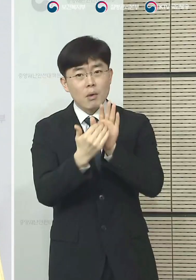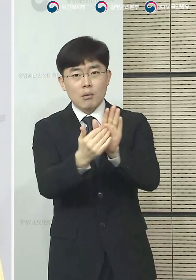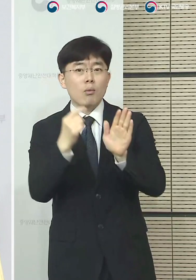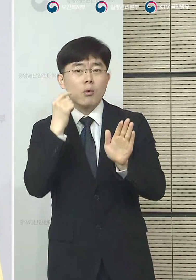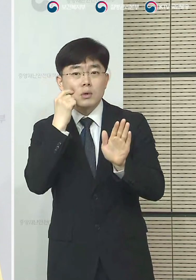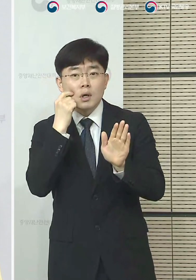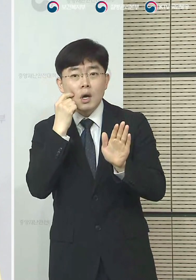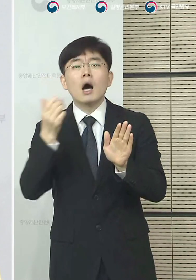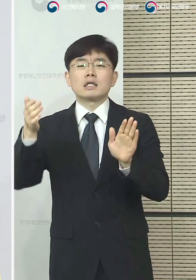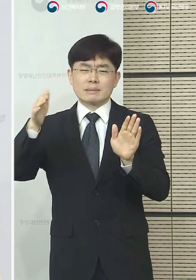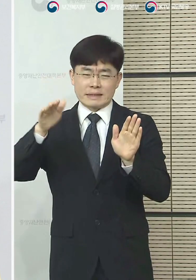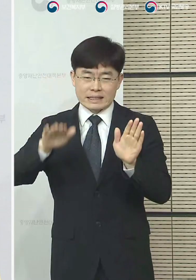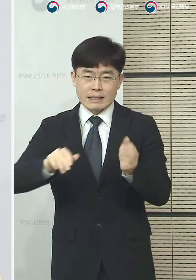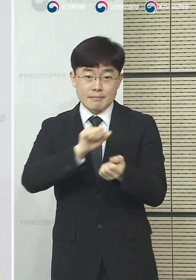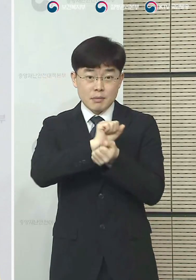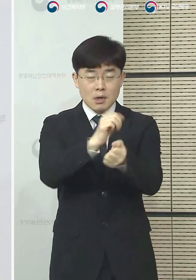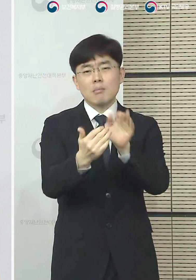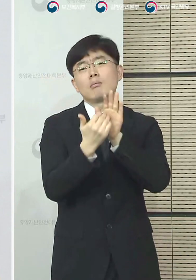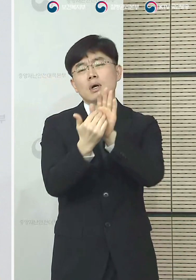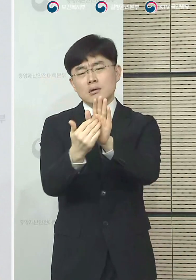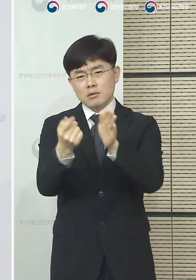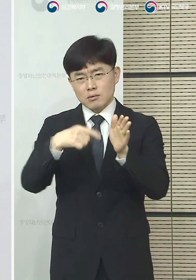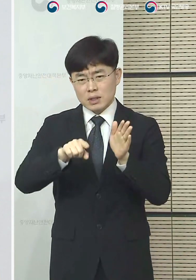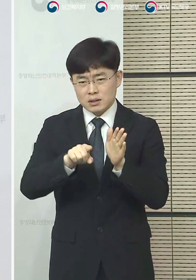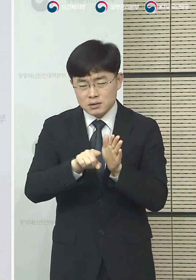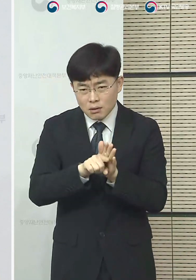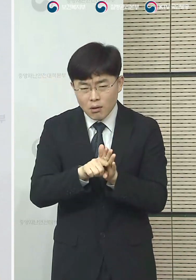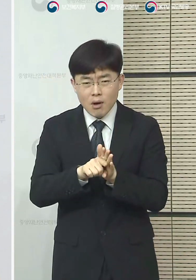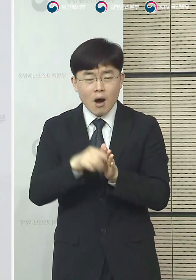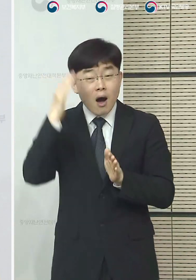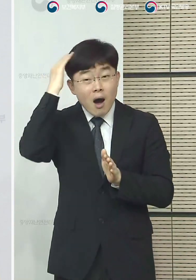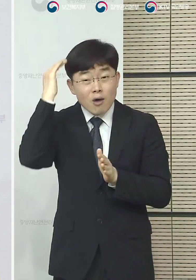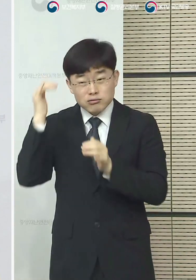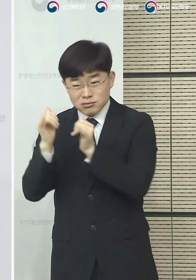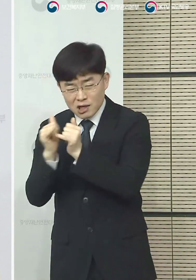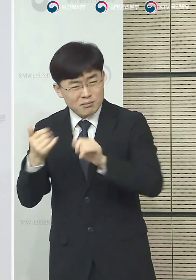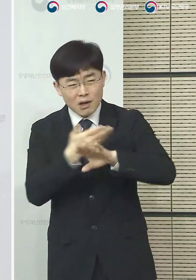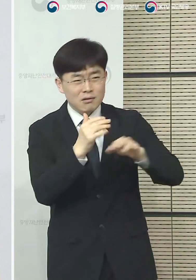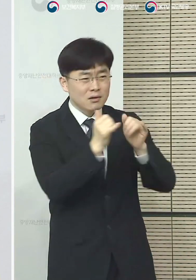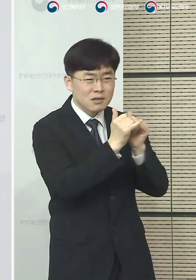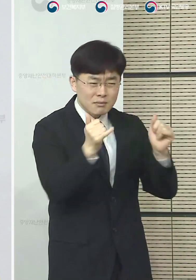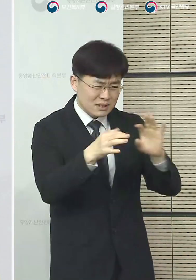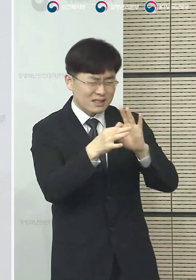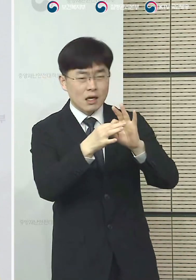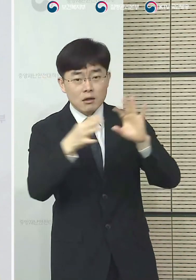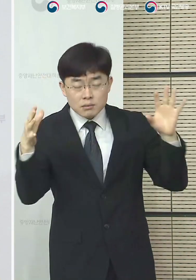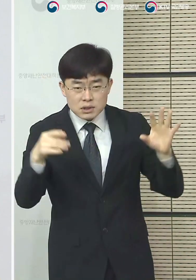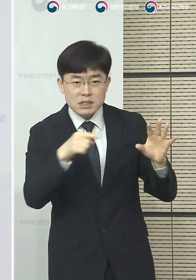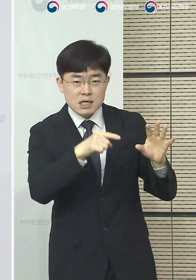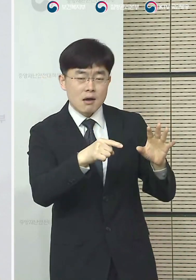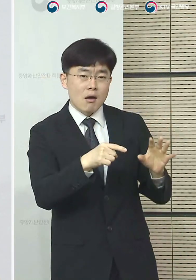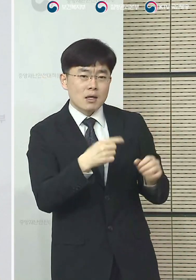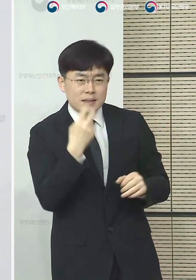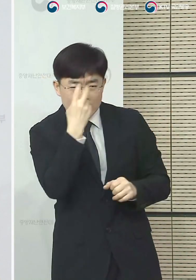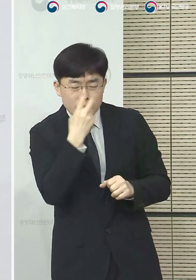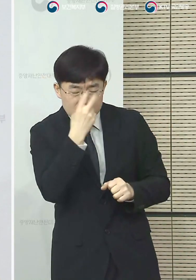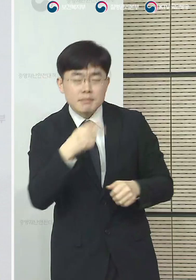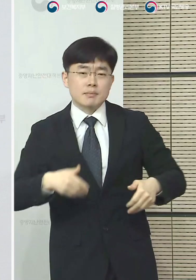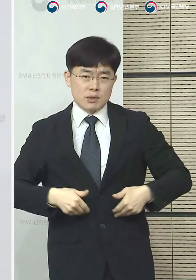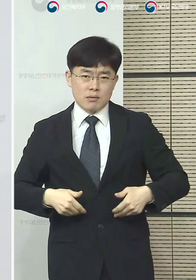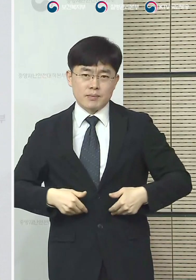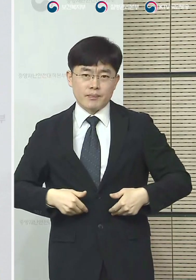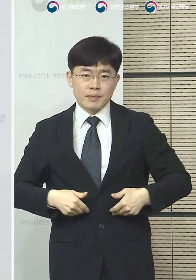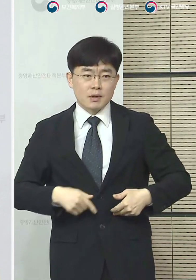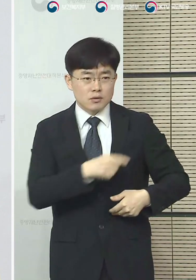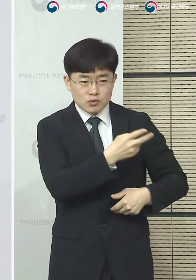방역의 차원에서 보면 내국인과 외국인을 불문하고 사실은 위험성을 거의 같은 수준으로 가지고